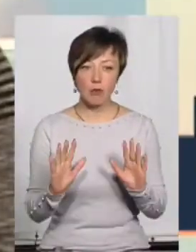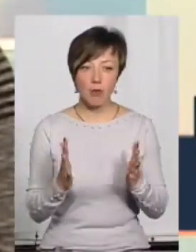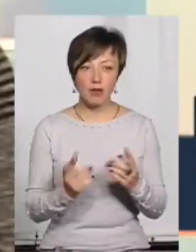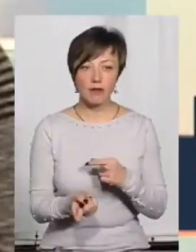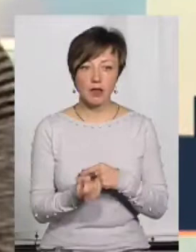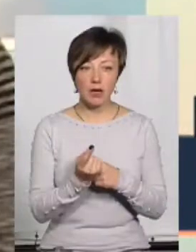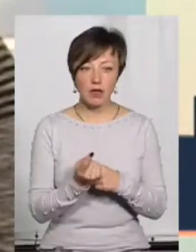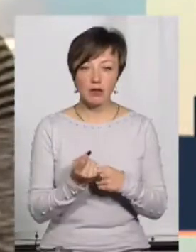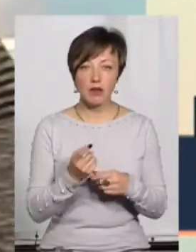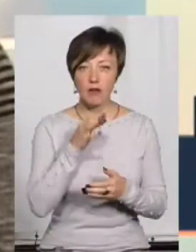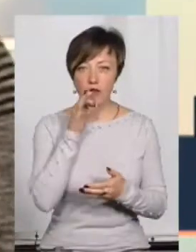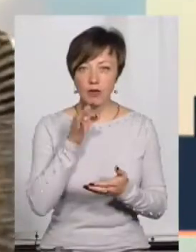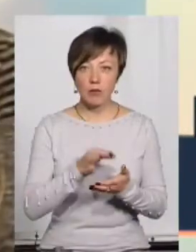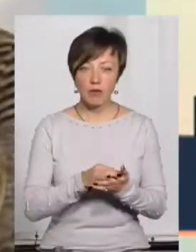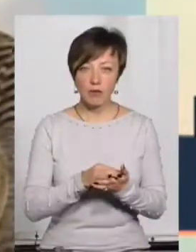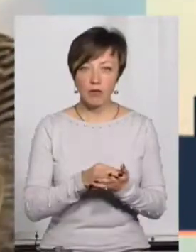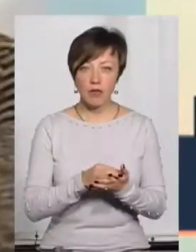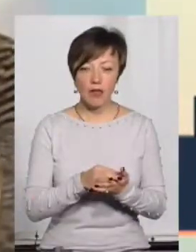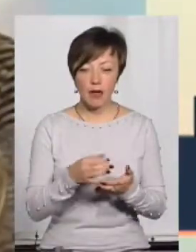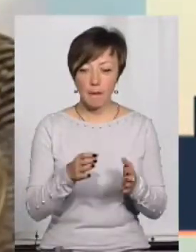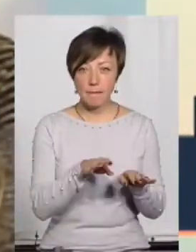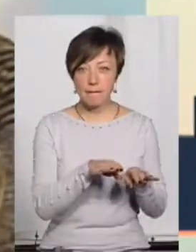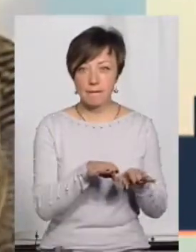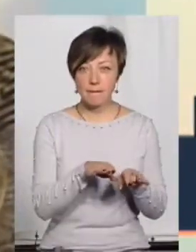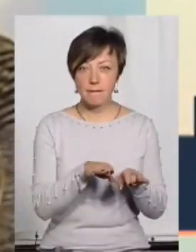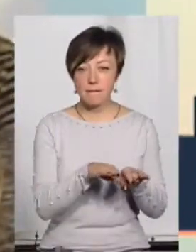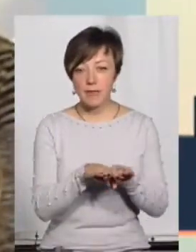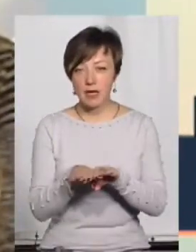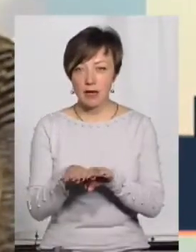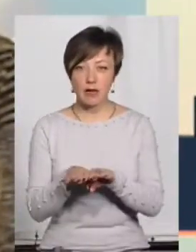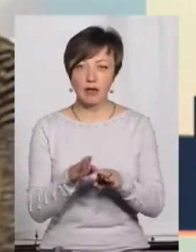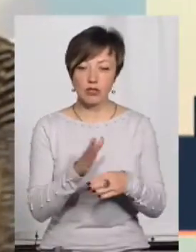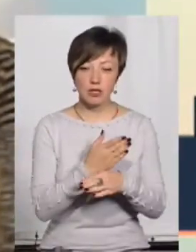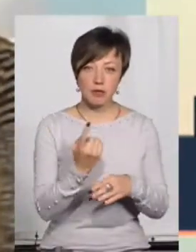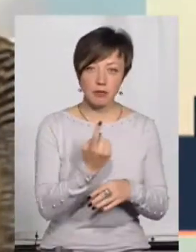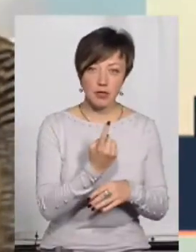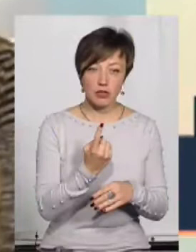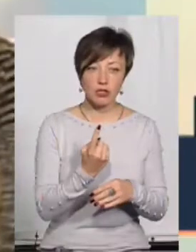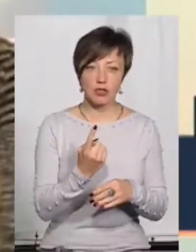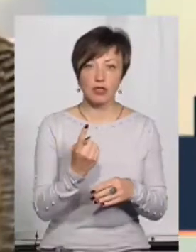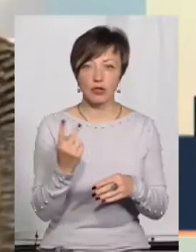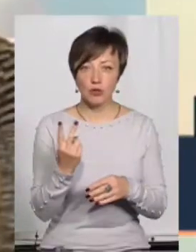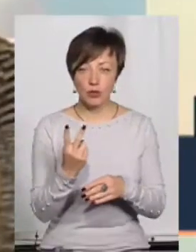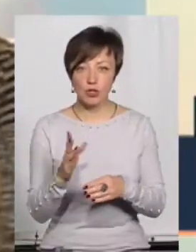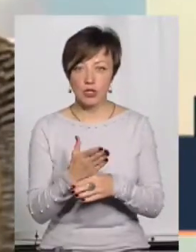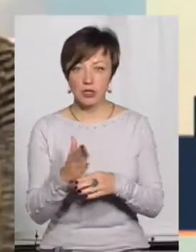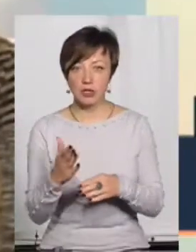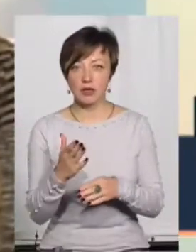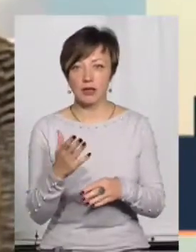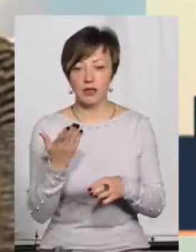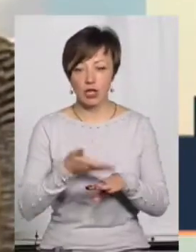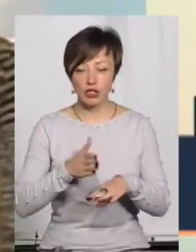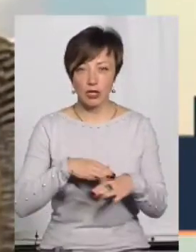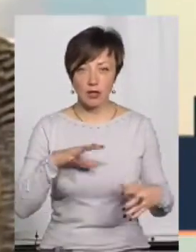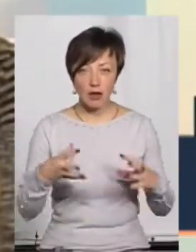виникає, тобто, відповідальність встановлена, міра відповідальності є значною, є частина перша, про що я говорила, є ще друга, і третя, коли є